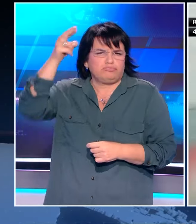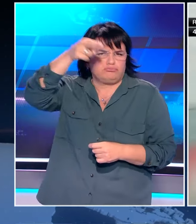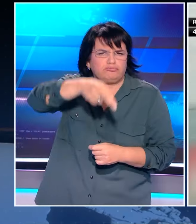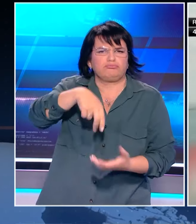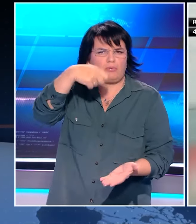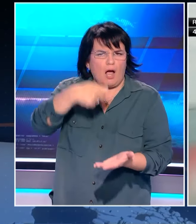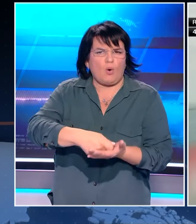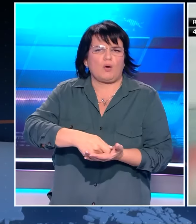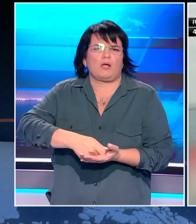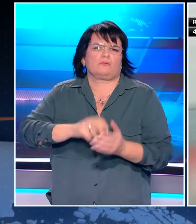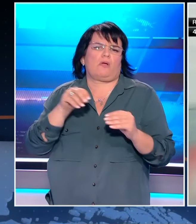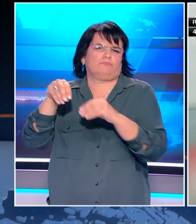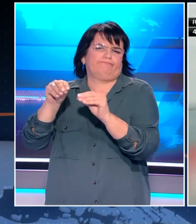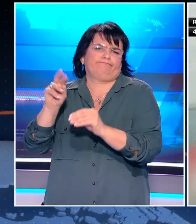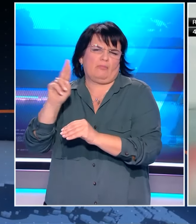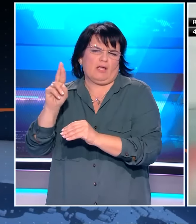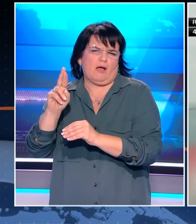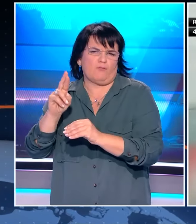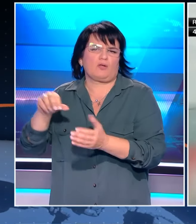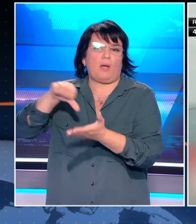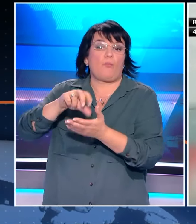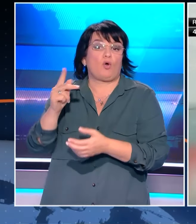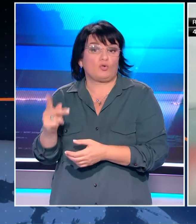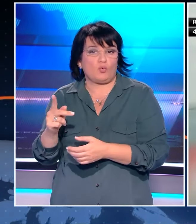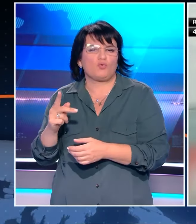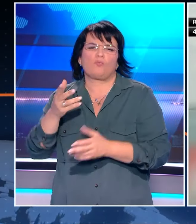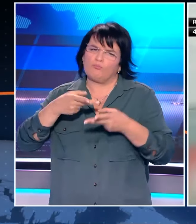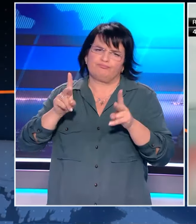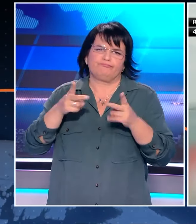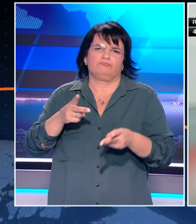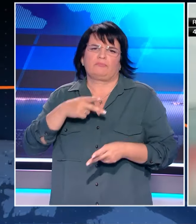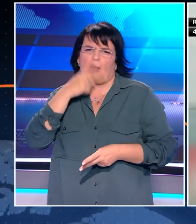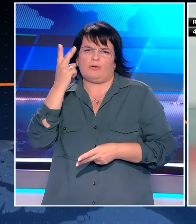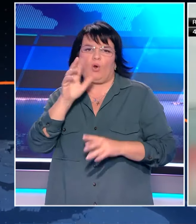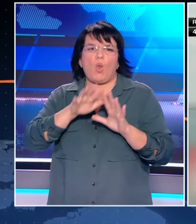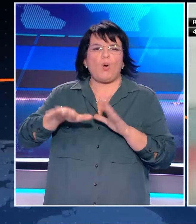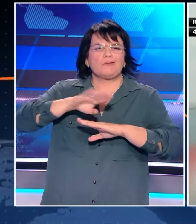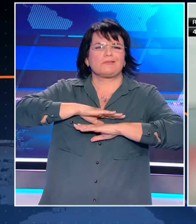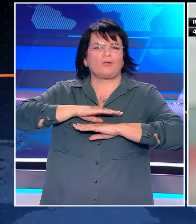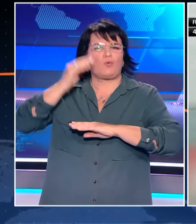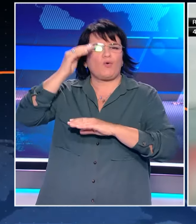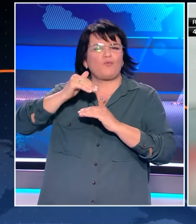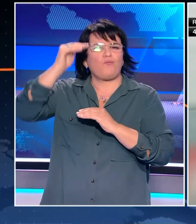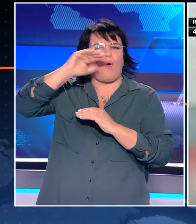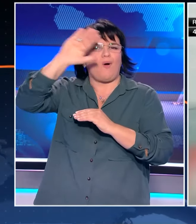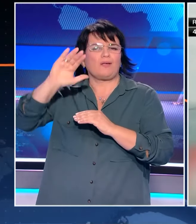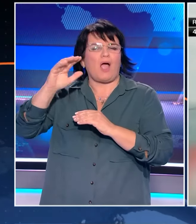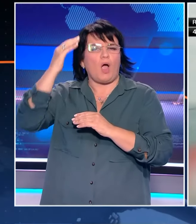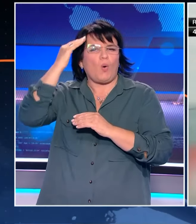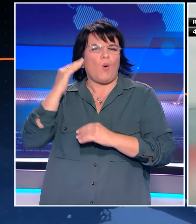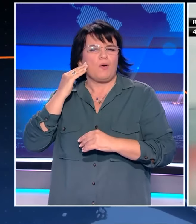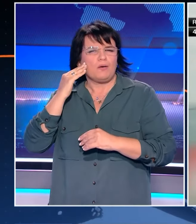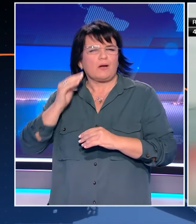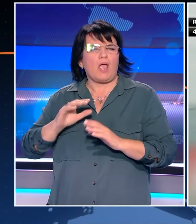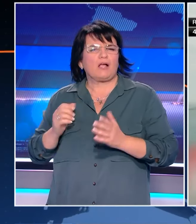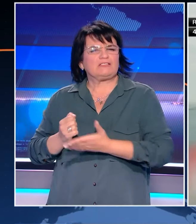forces mass in the city and around the city of Kursk as they prepare for an offensive there and as North Korea has